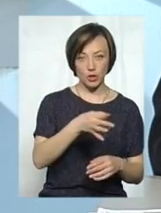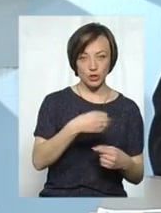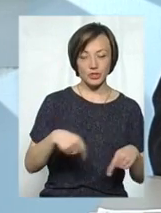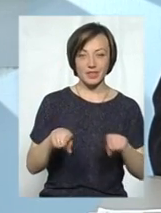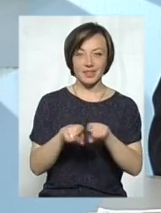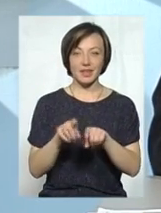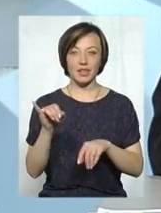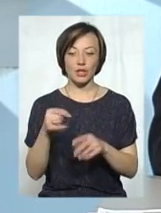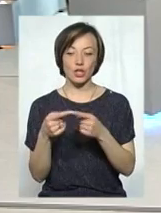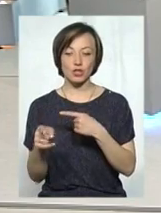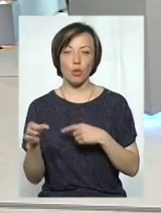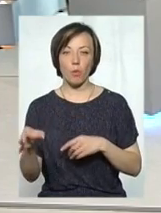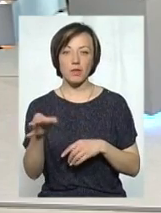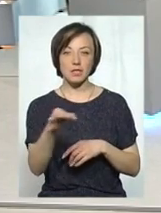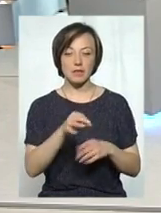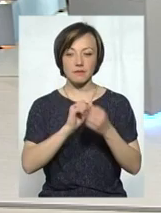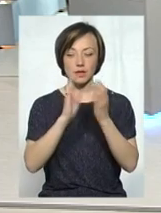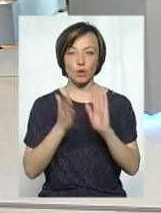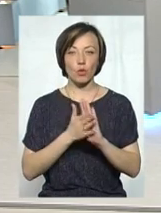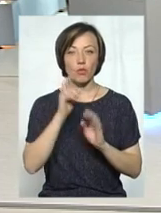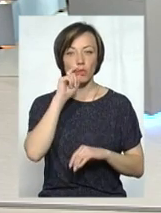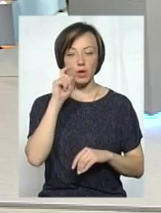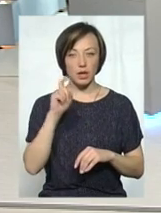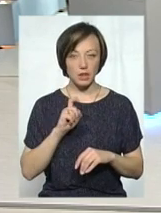інших областей, і в цілому в Україні